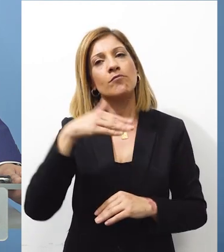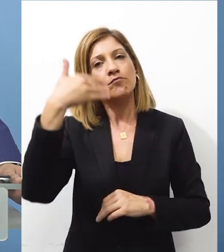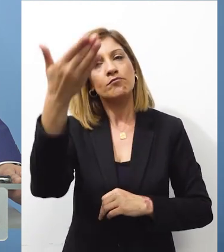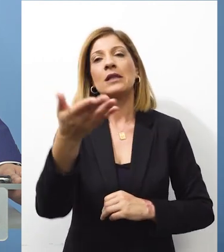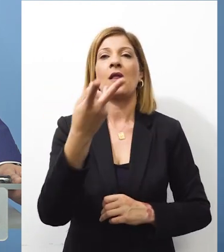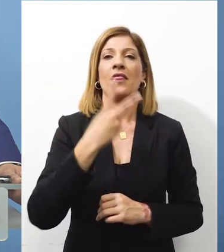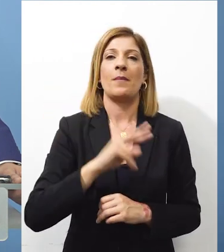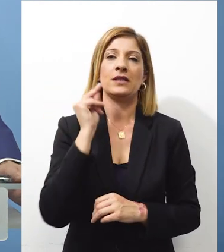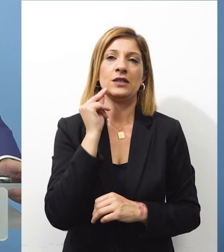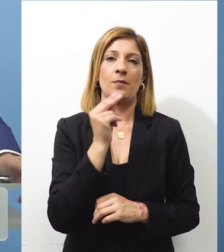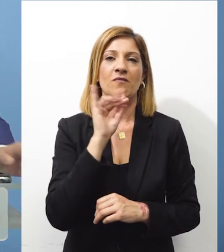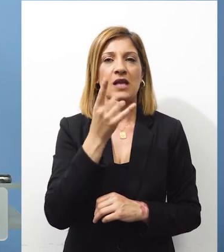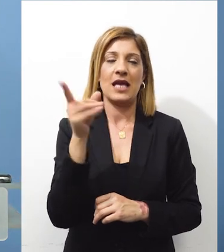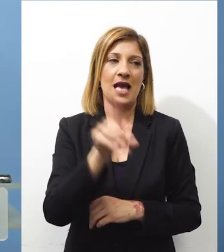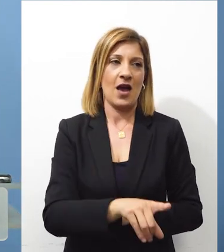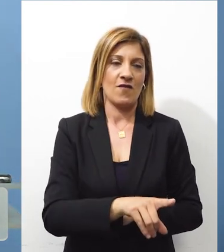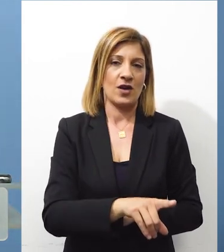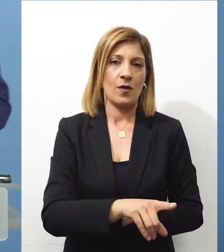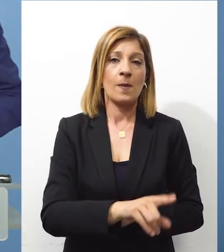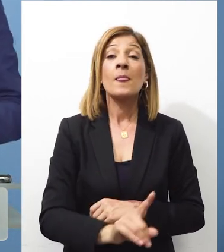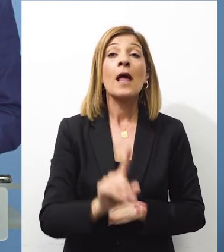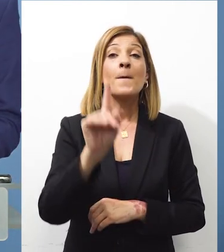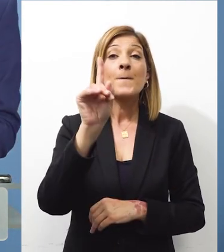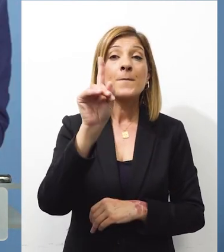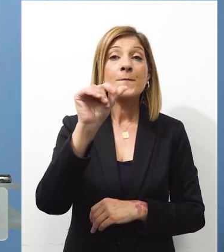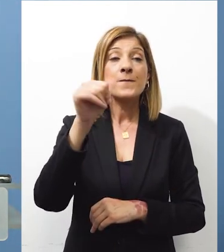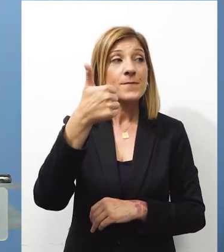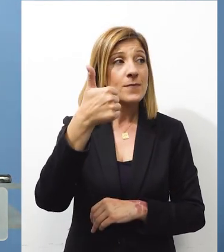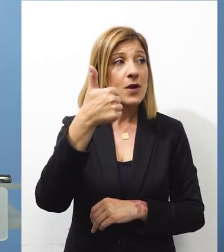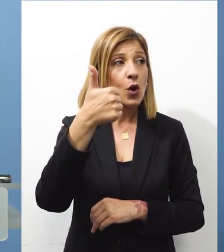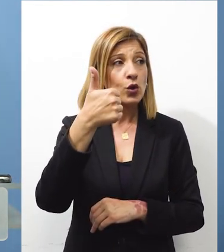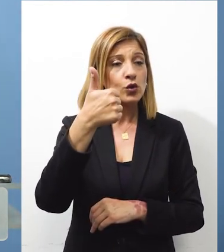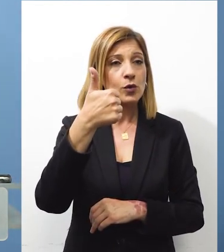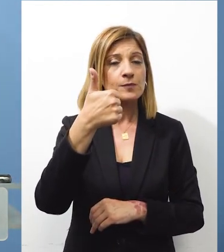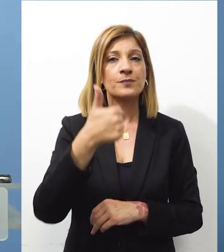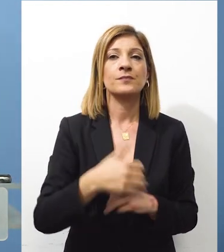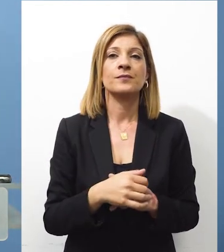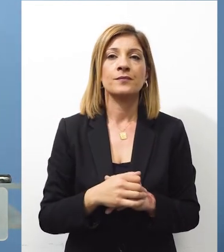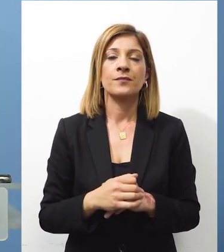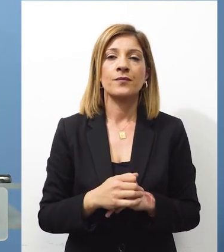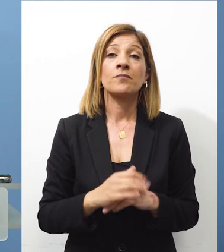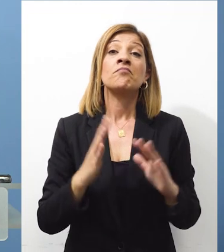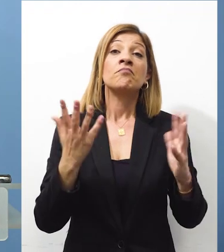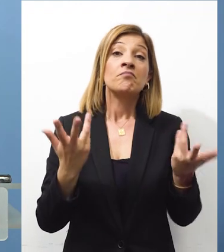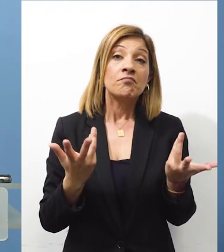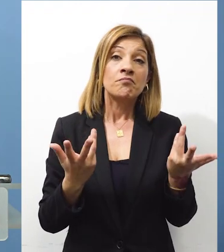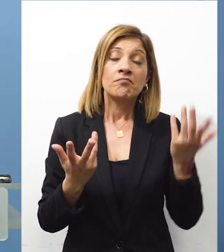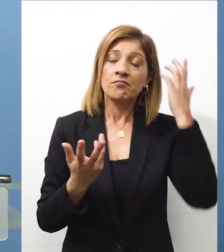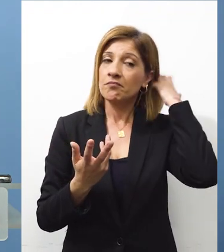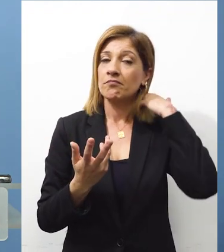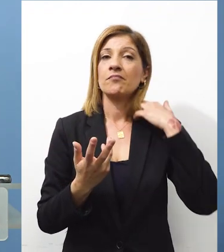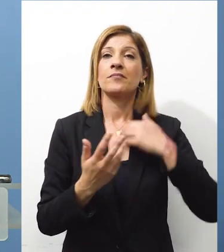και να απαντήστε το απόγευμα ή αύριο Λοιπόν, το πρώτο ερώτημα είναι κατά πόσο